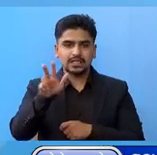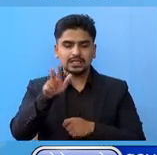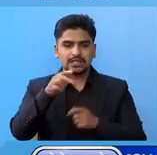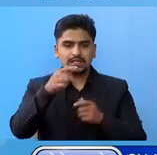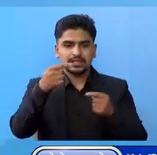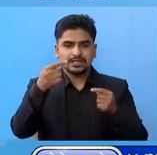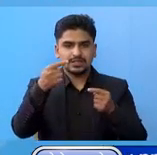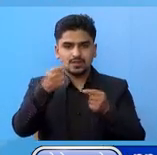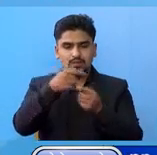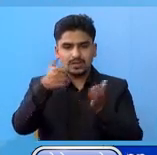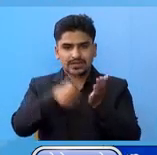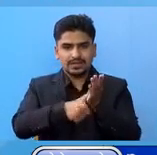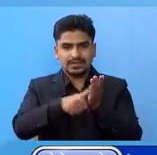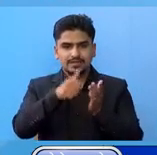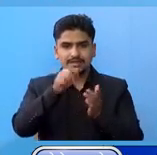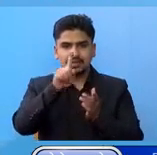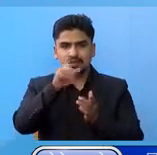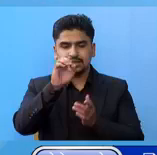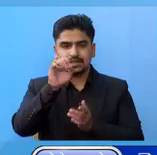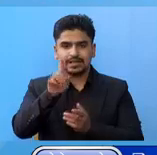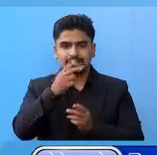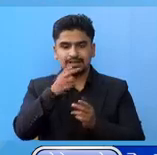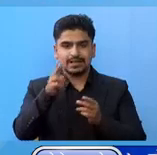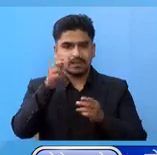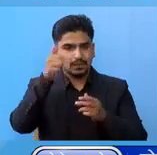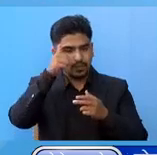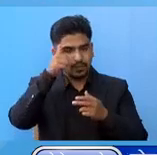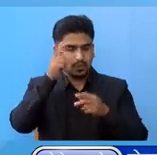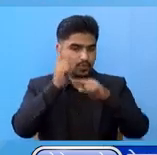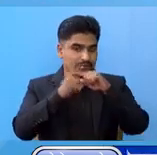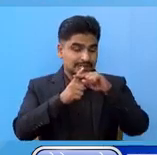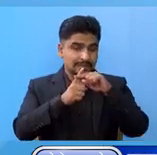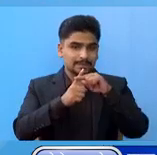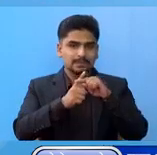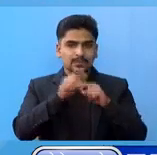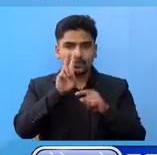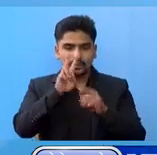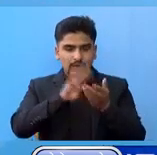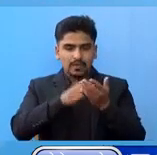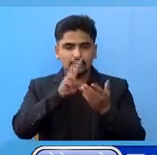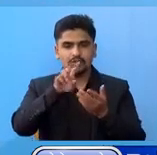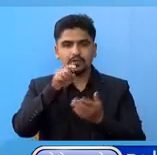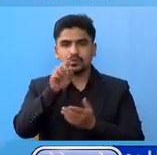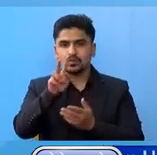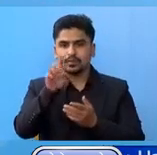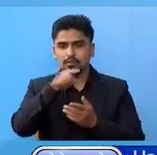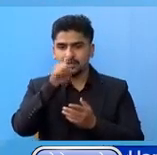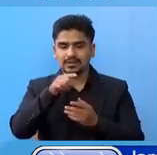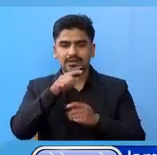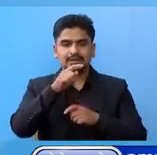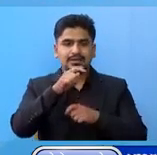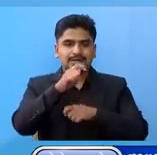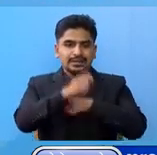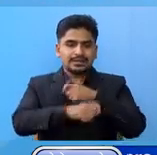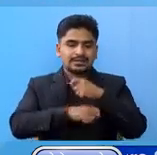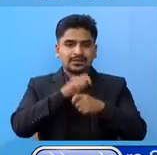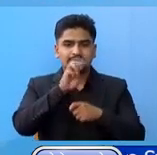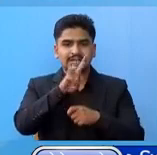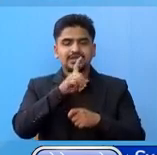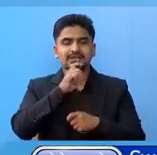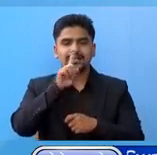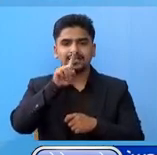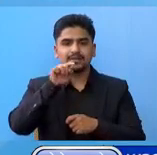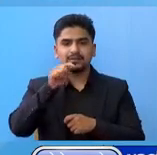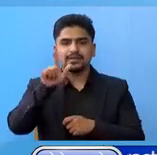गरेको मां एक से एक जना को पोजिटीव थियो त्यों वनेको 2.12 प्रतिशत हो साउन 3 गते 1.17